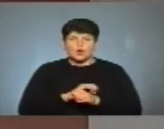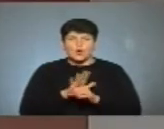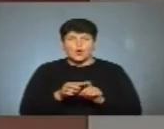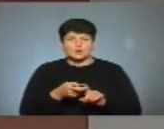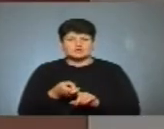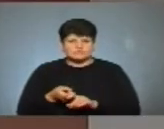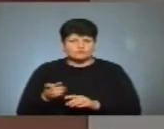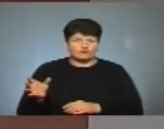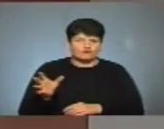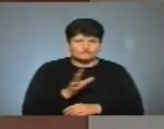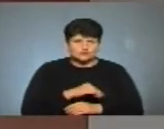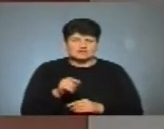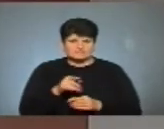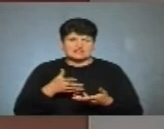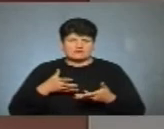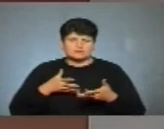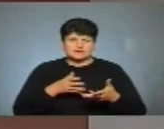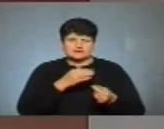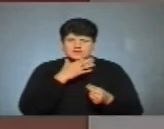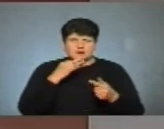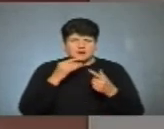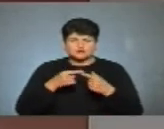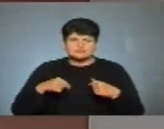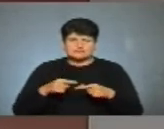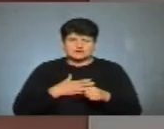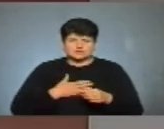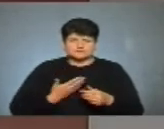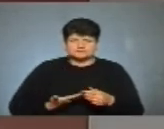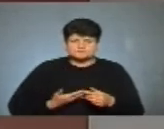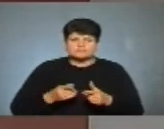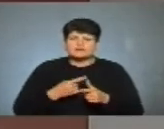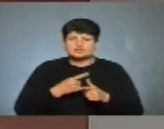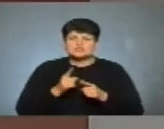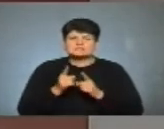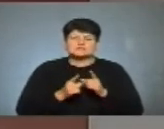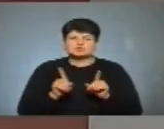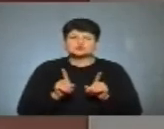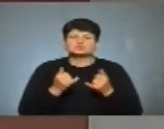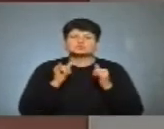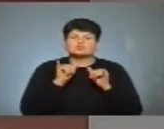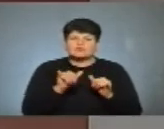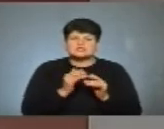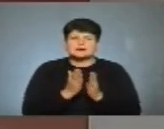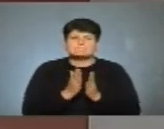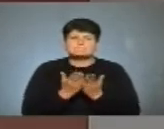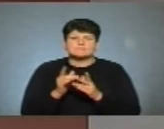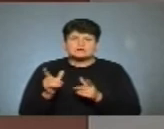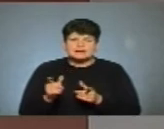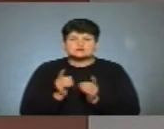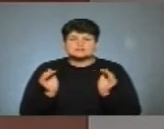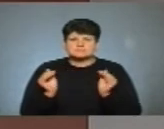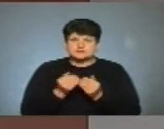сюди, він вплинув на багато сфер в нашій життєдіяльності. Чи змінилося щось у вас у бібліотеках? Можливо, зменшилося